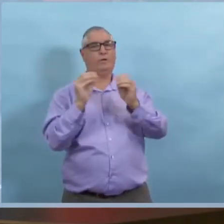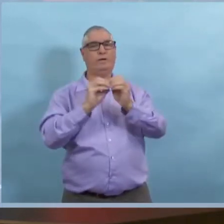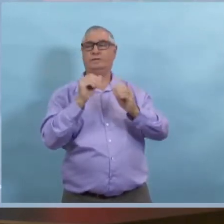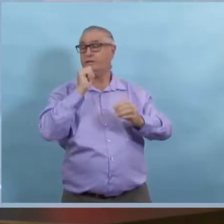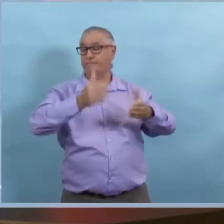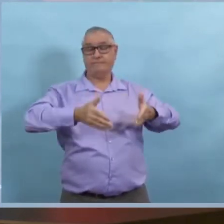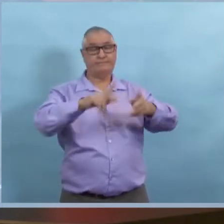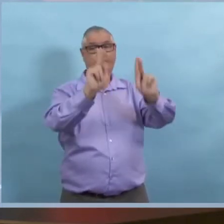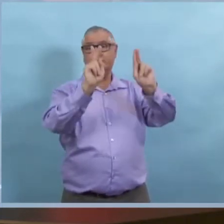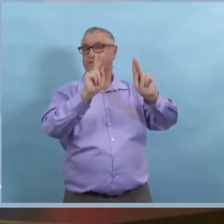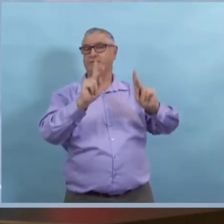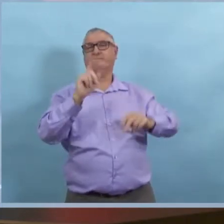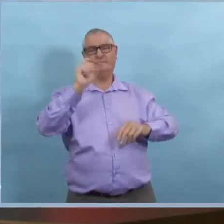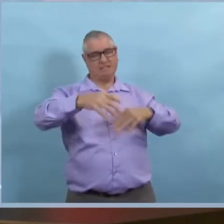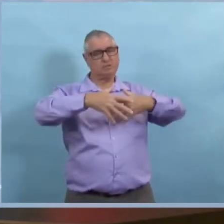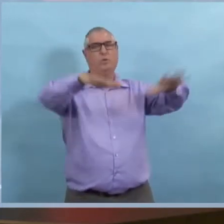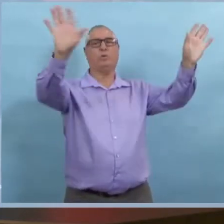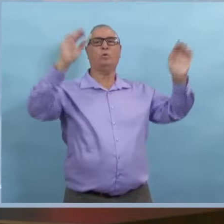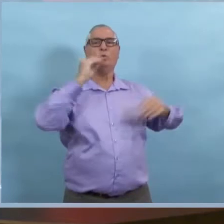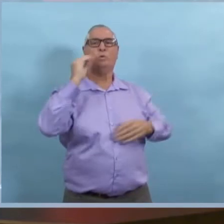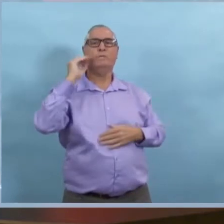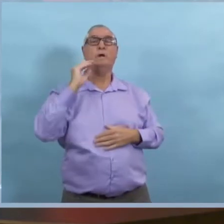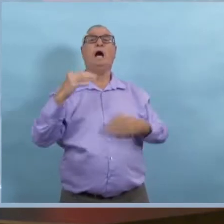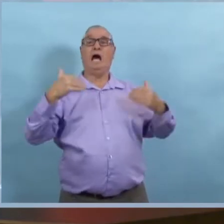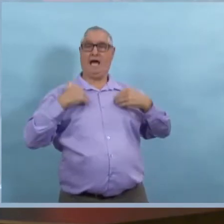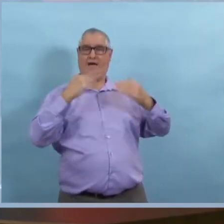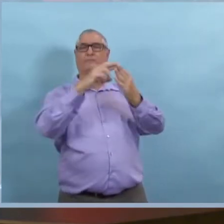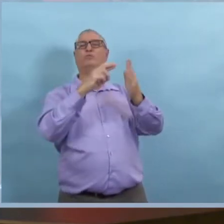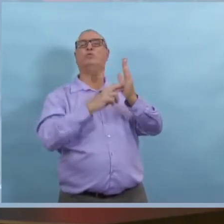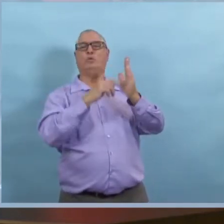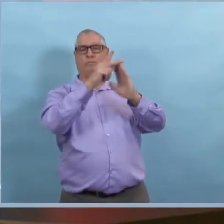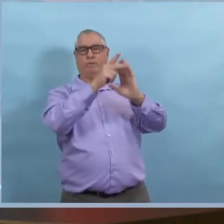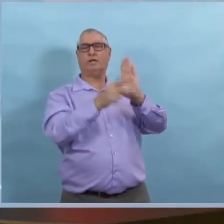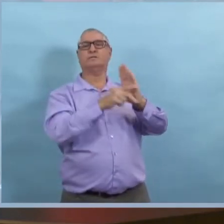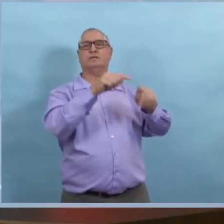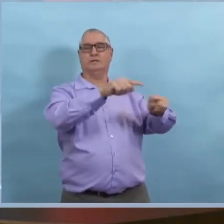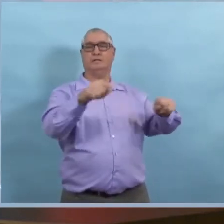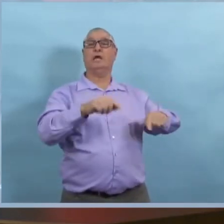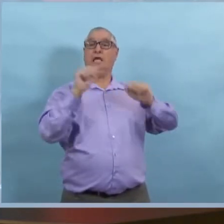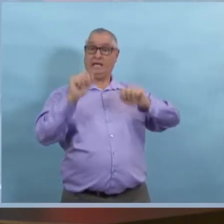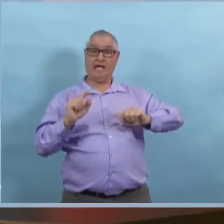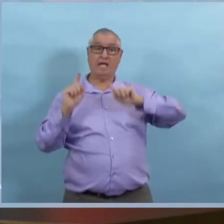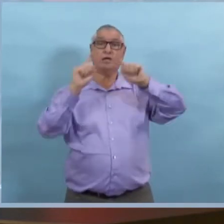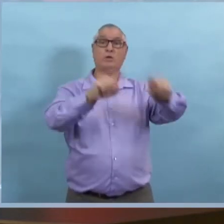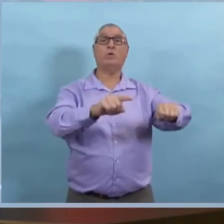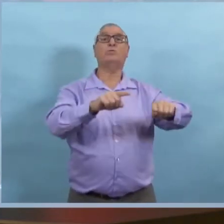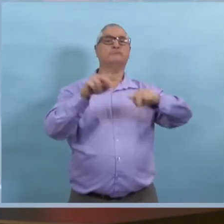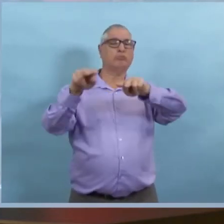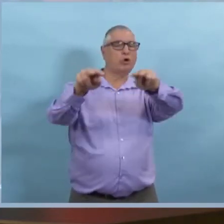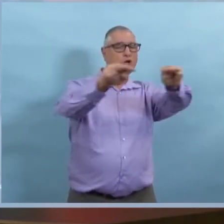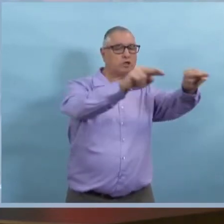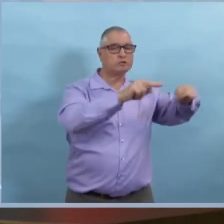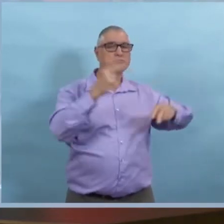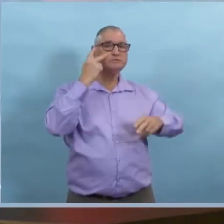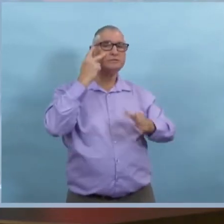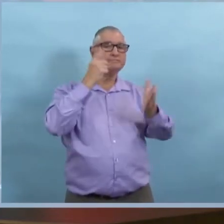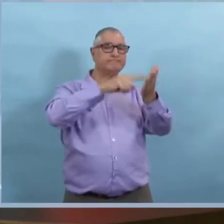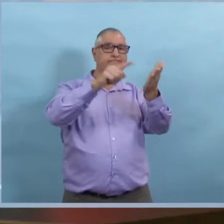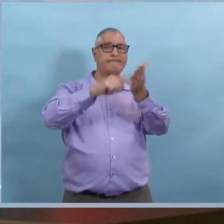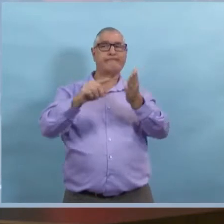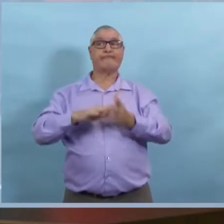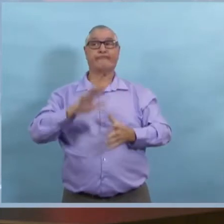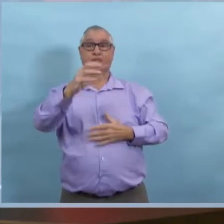même. Et ça, n pas vraiment permis, en fait. Donc, on pourrait certainement examiner des manières de faire un suivi là-dessus